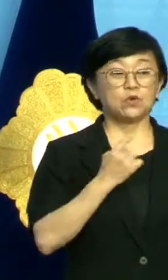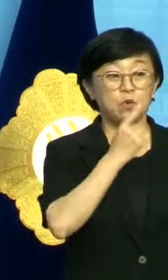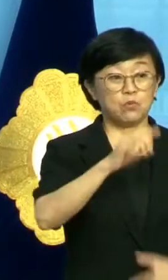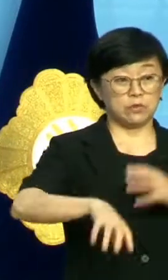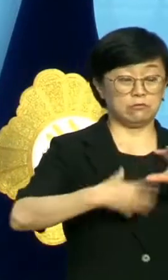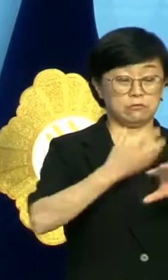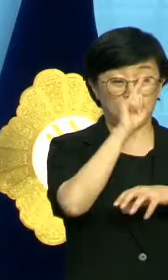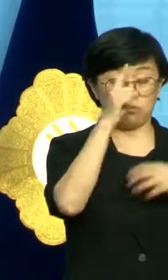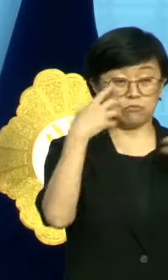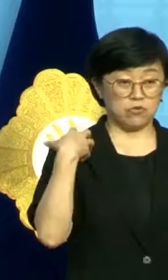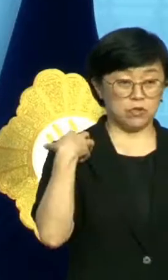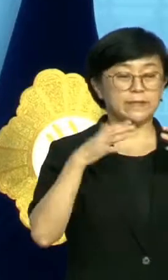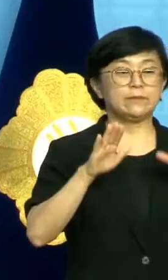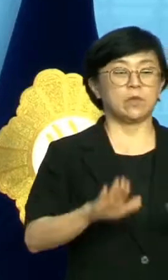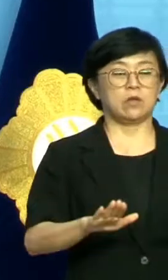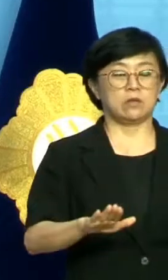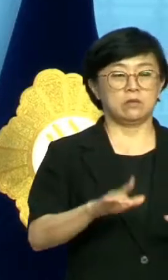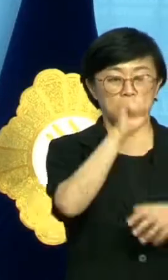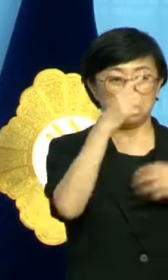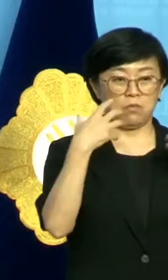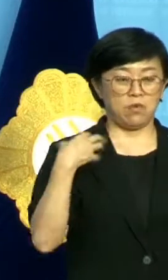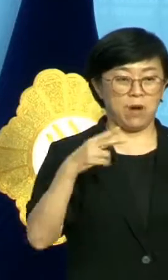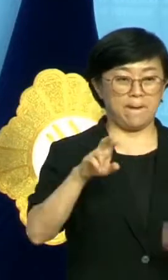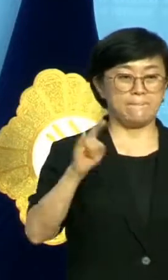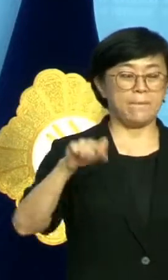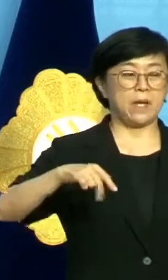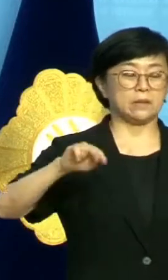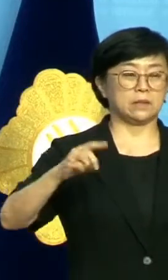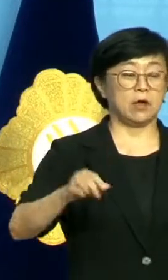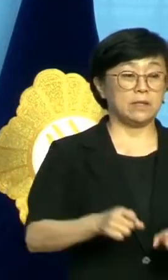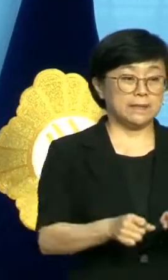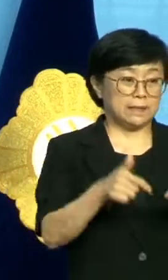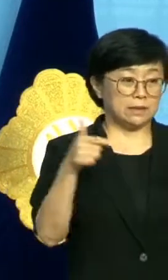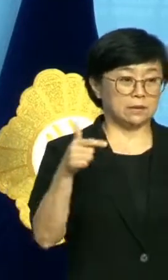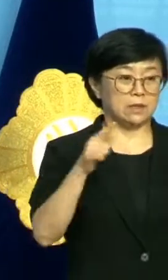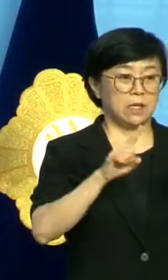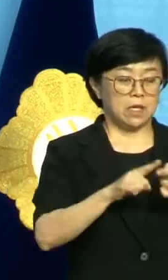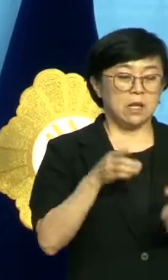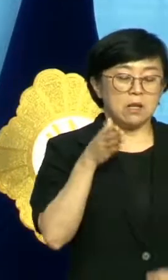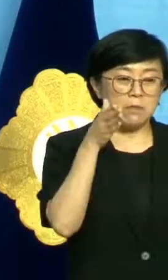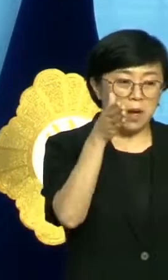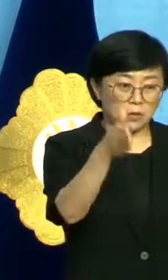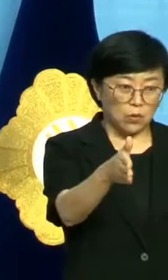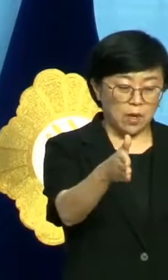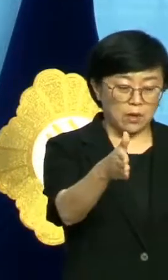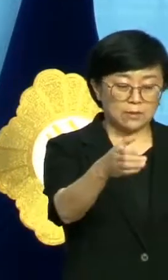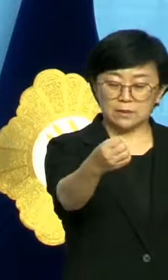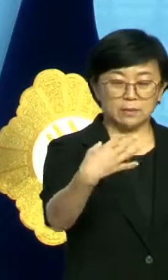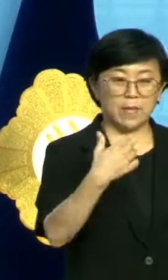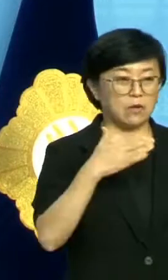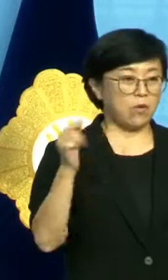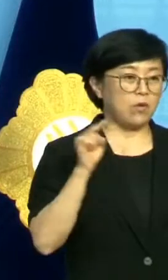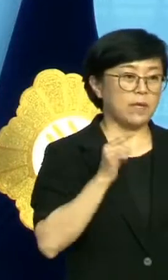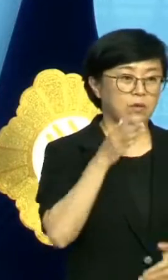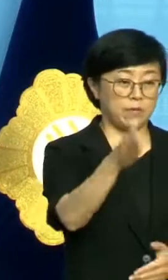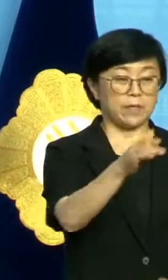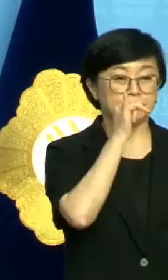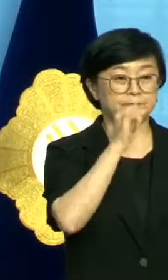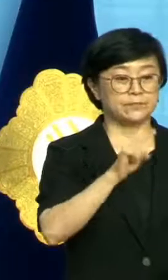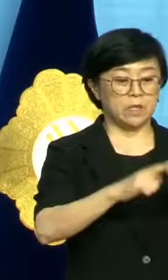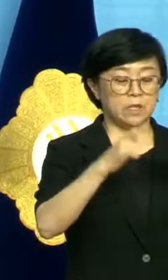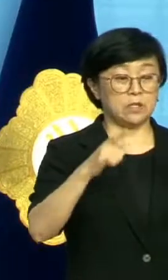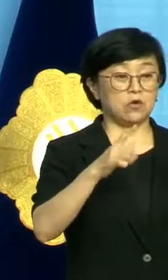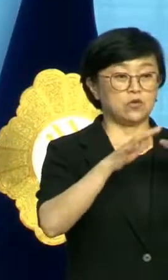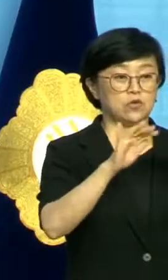정부를 자임해온 현 정부가 맥스터 증서를 외치며 일방통행을 하고 있습니다. 지역